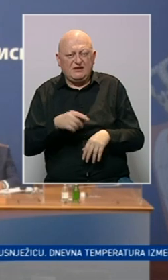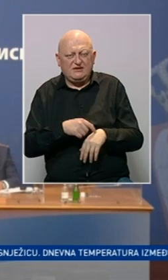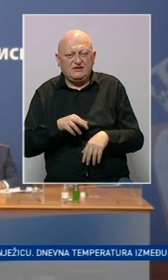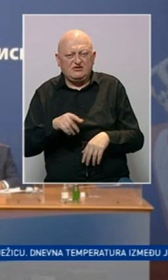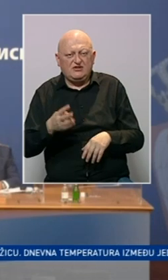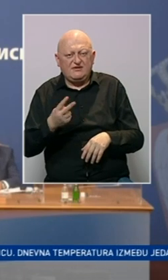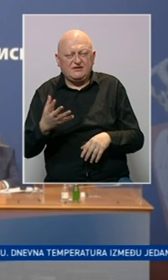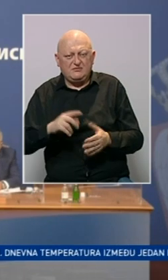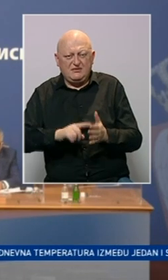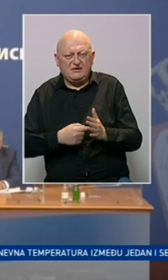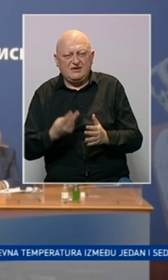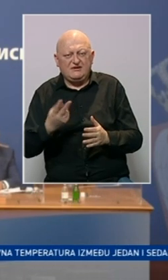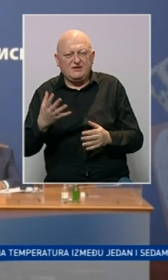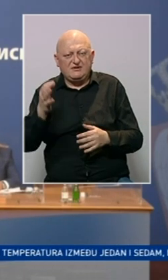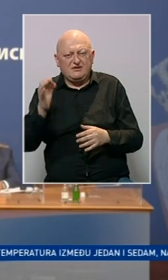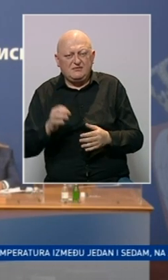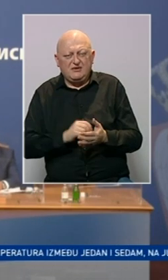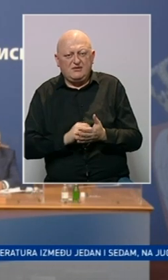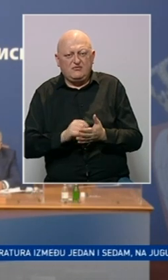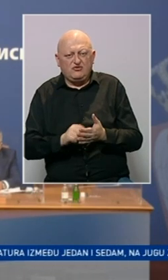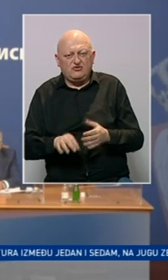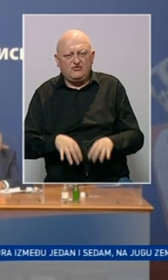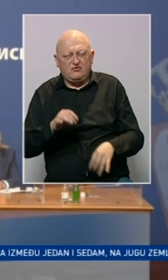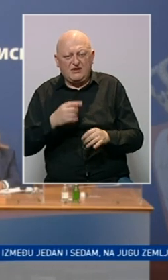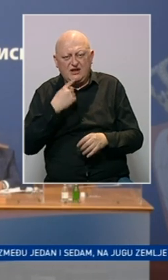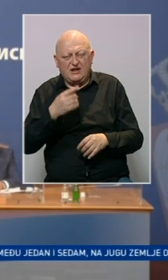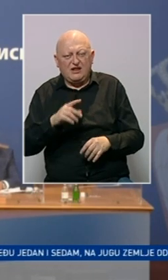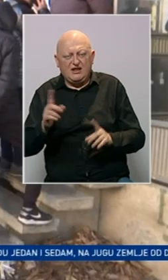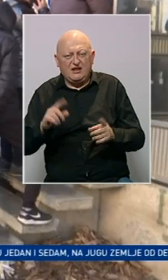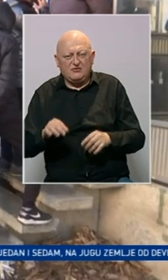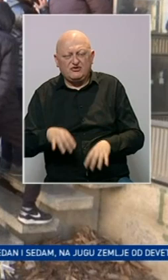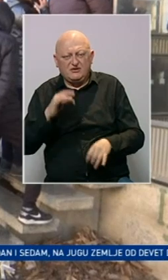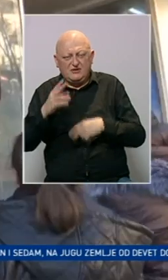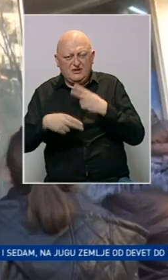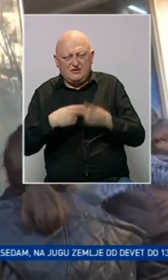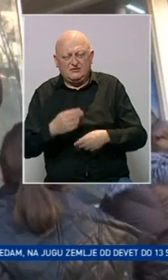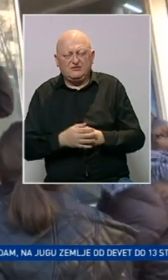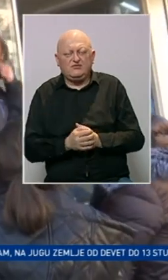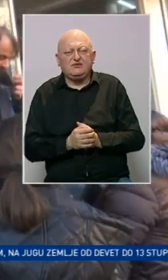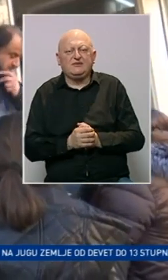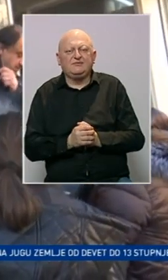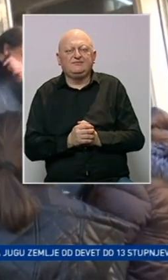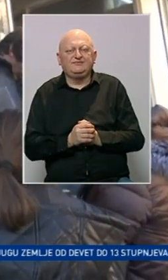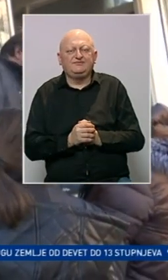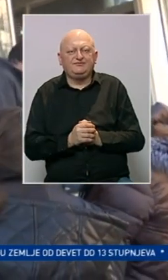sati izašlo je 25,25% upisanih birača, saopštio je Rik.